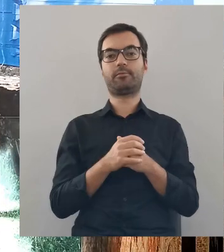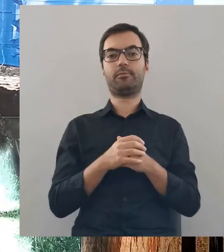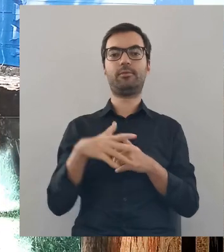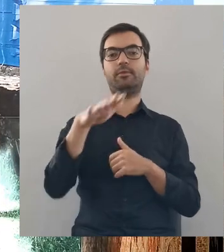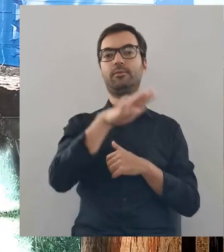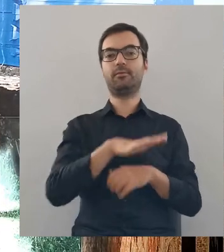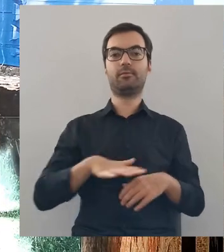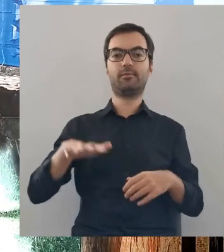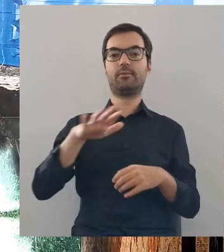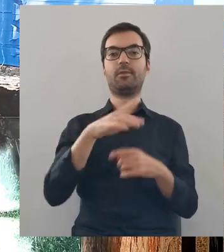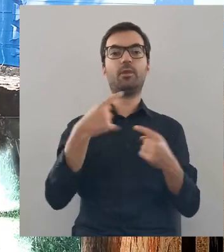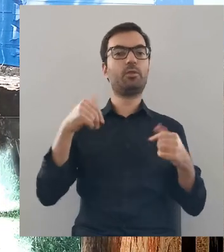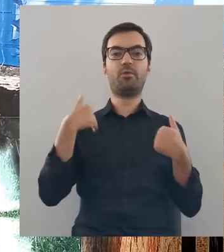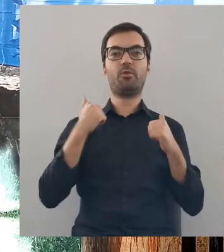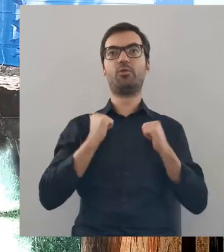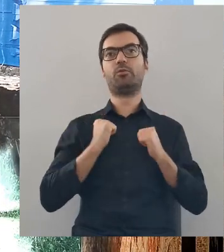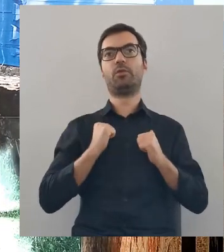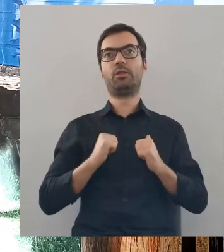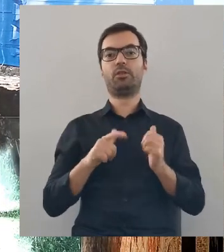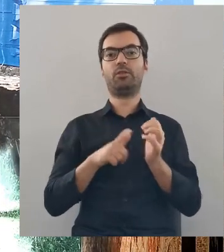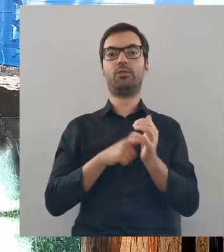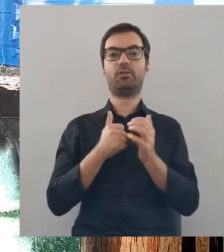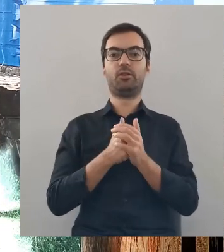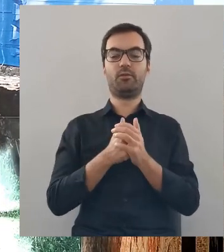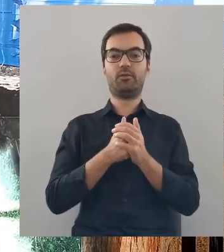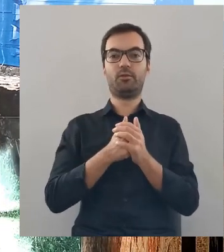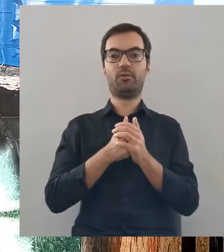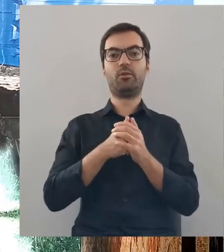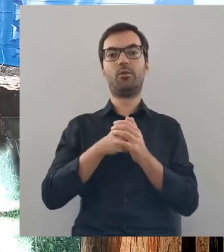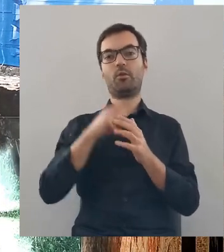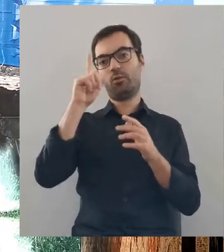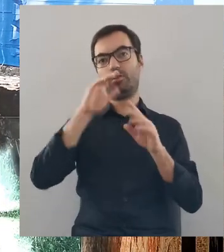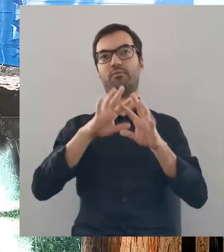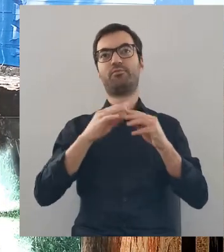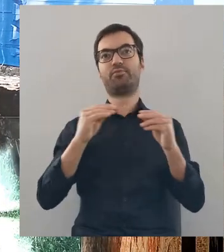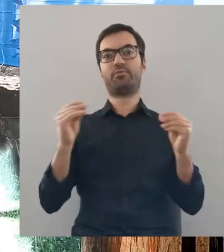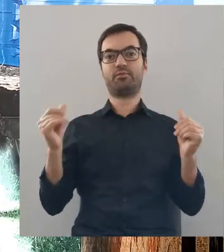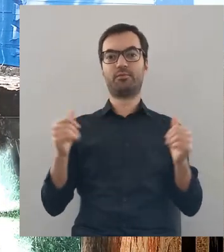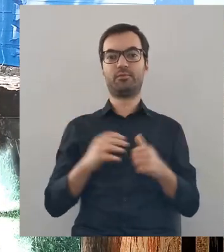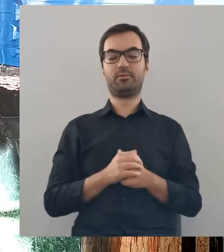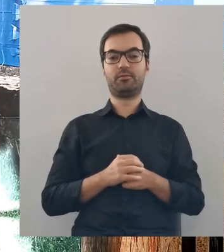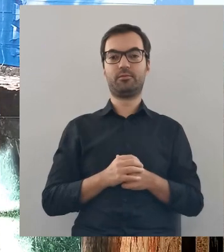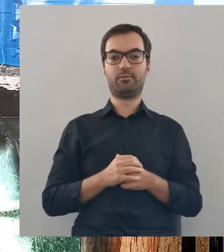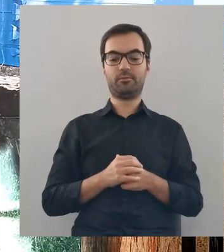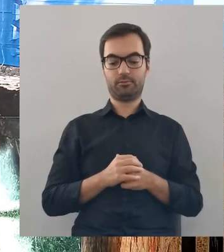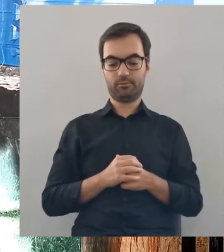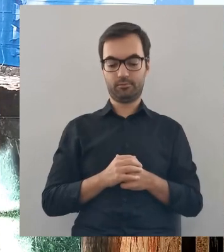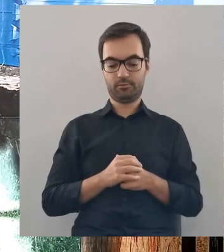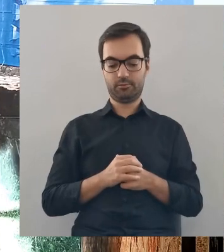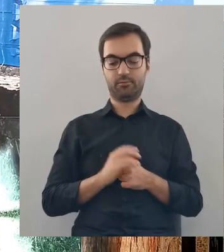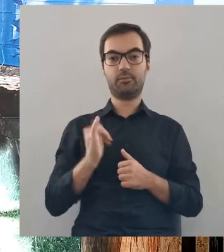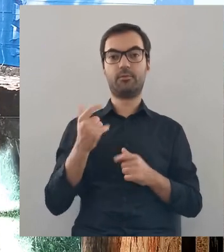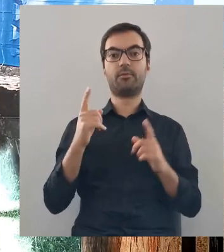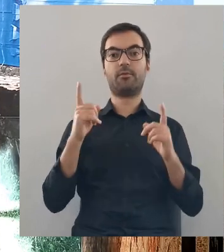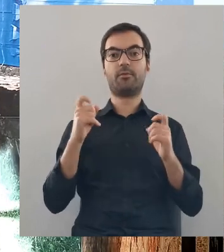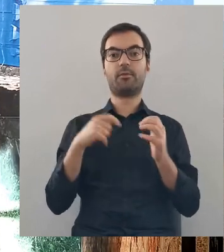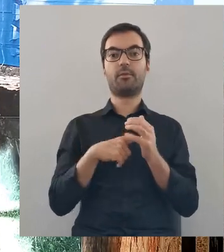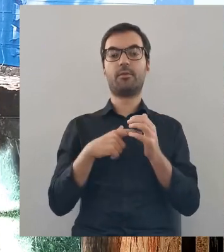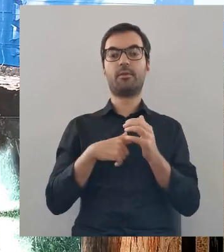i na tym terenie nie było spokojnie. Znowu się wyludniło. I kiedy